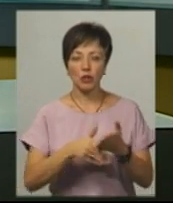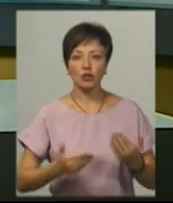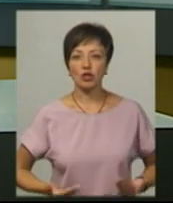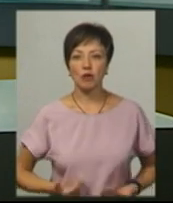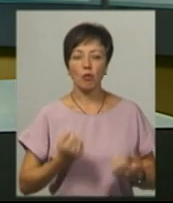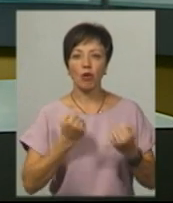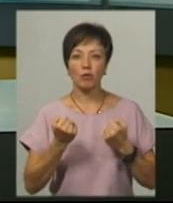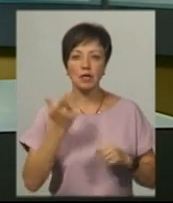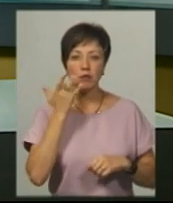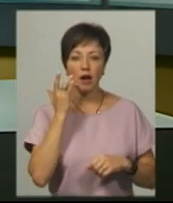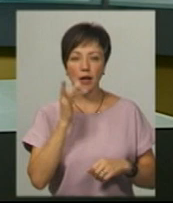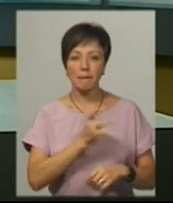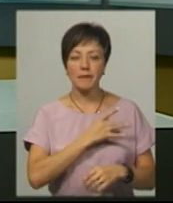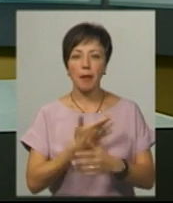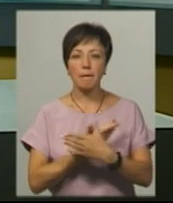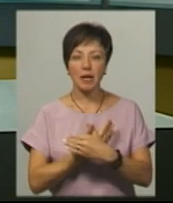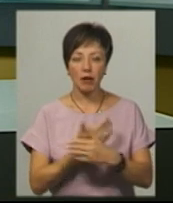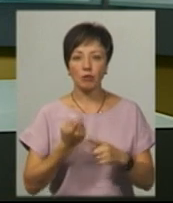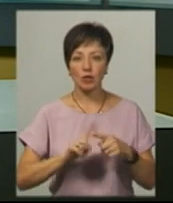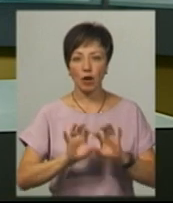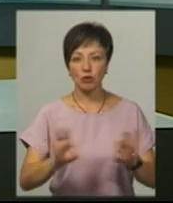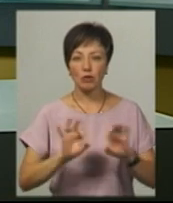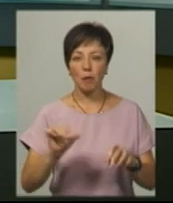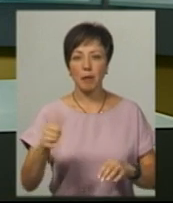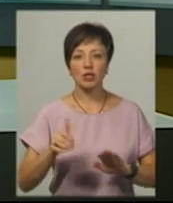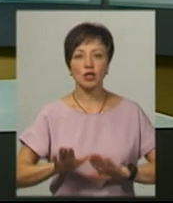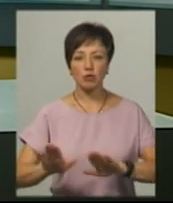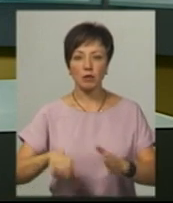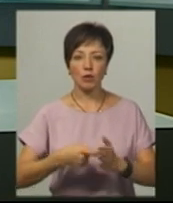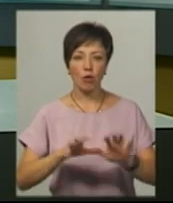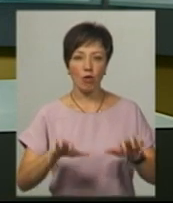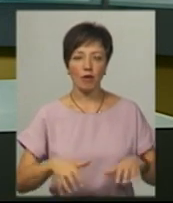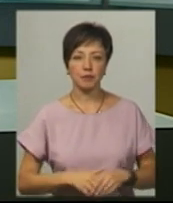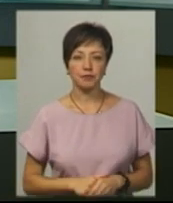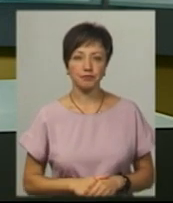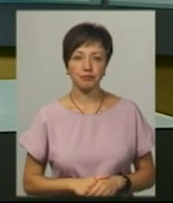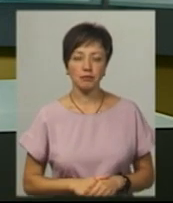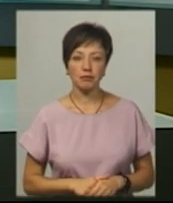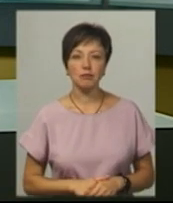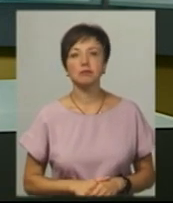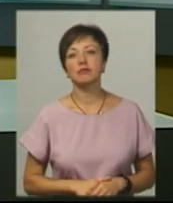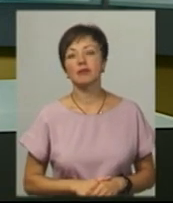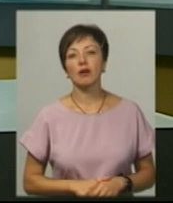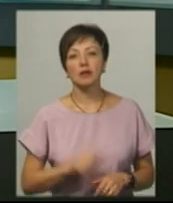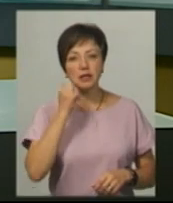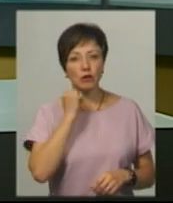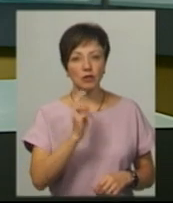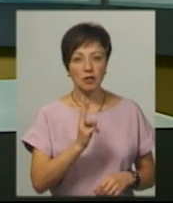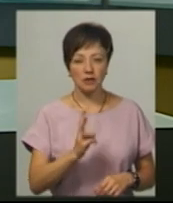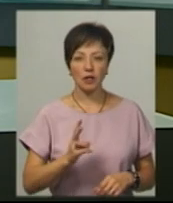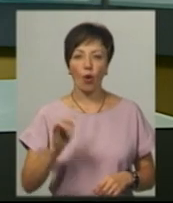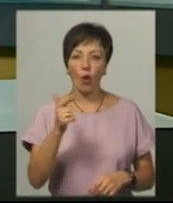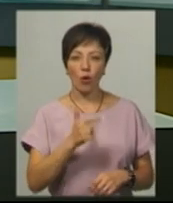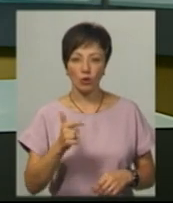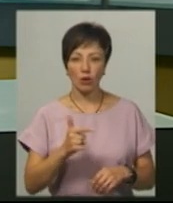в боротьбі з американським білим метеликом. Про це розповів перший заступник міського голови Володимир Богачук. Нагадаю, у Старокостянтинові та